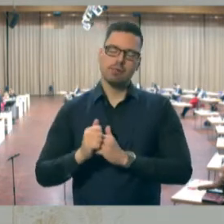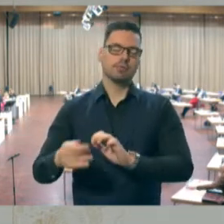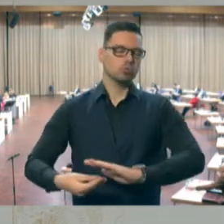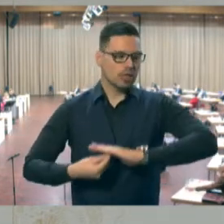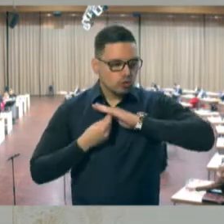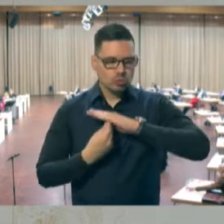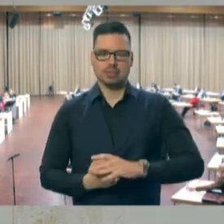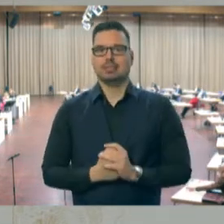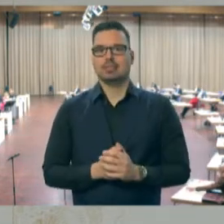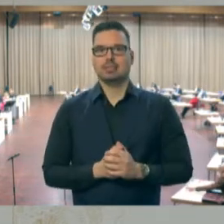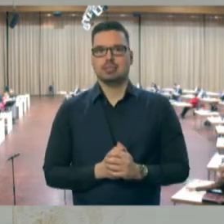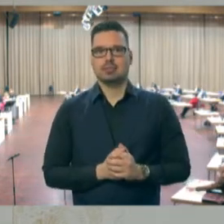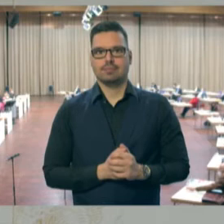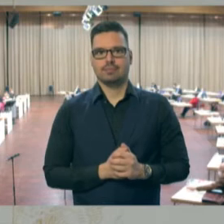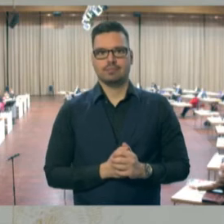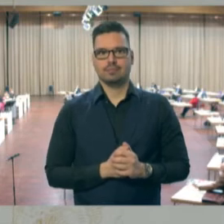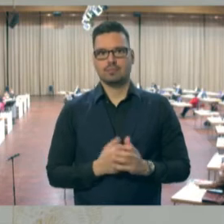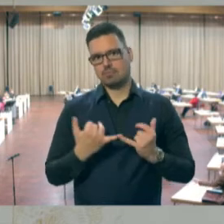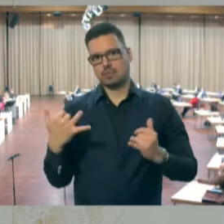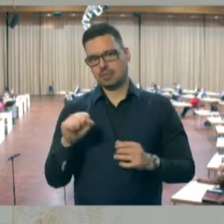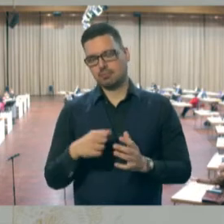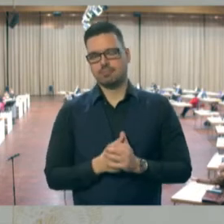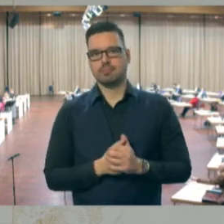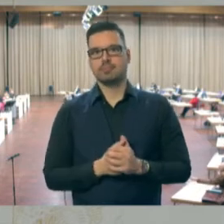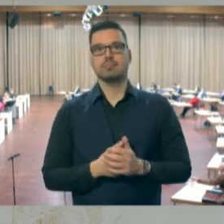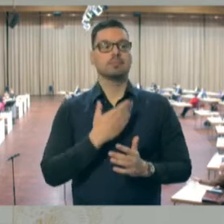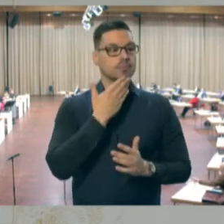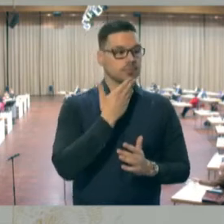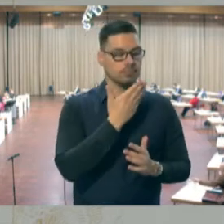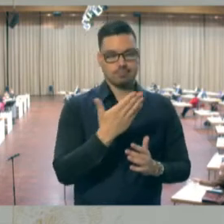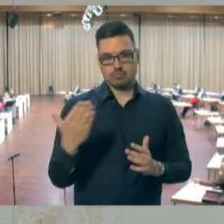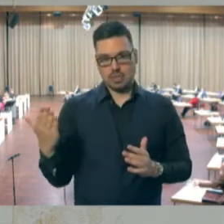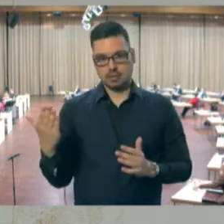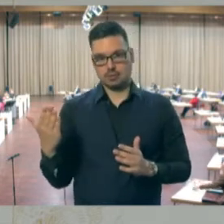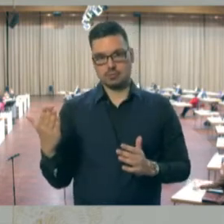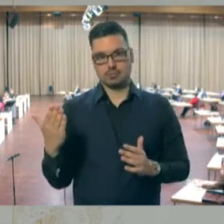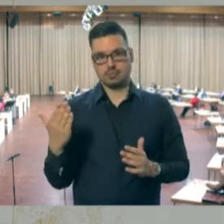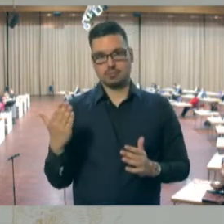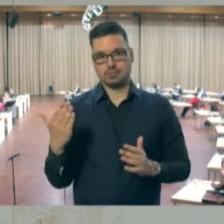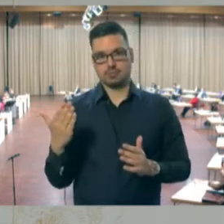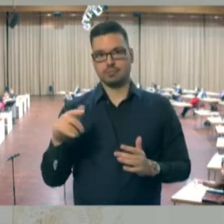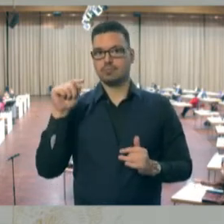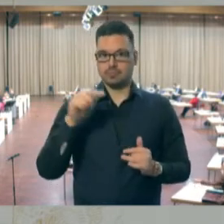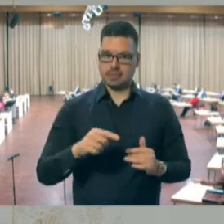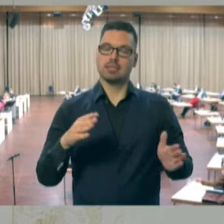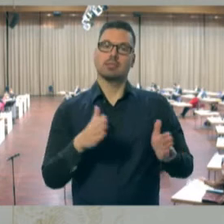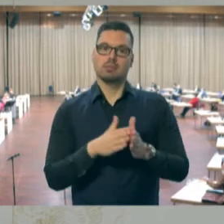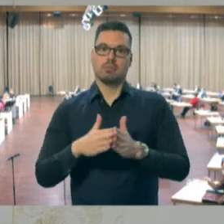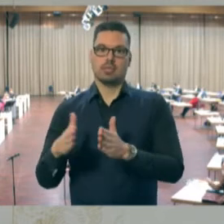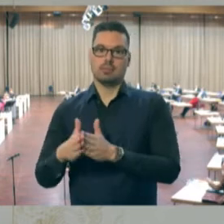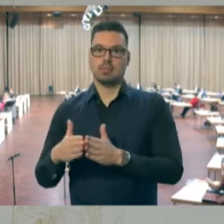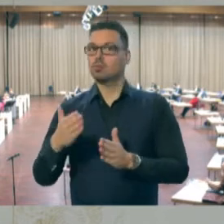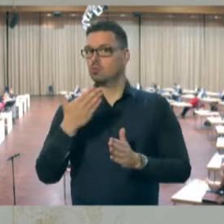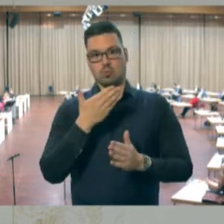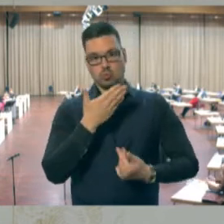haben. Zumindest, soweit sie es das konnten. Danke dafür. Dieses Parlament würde ohne